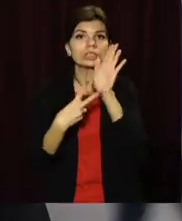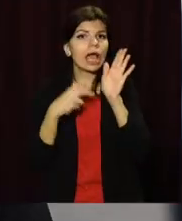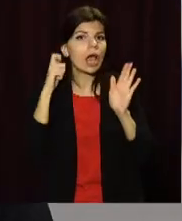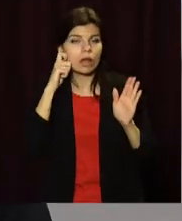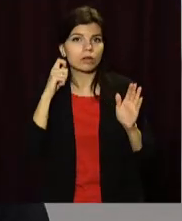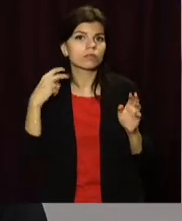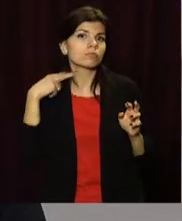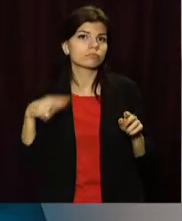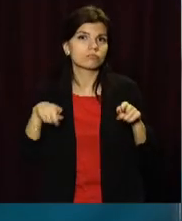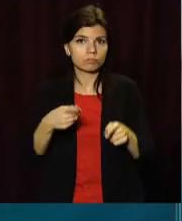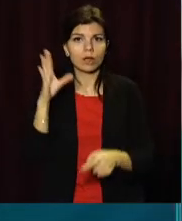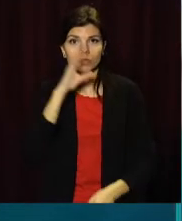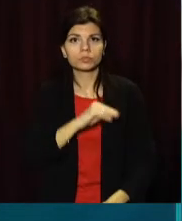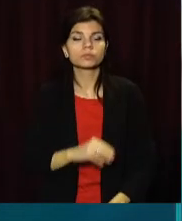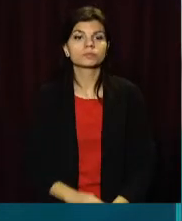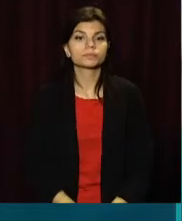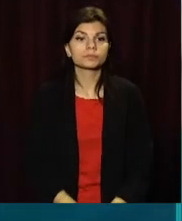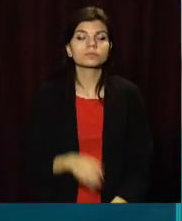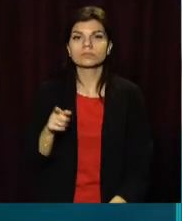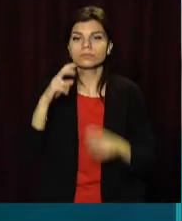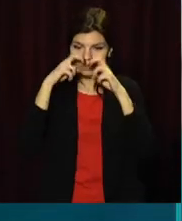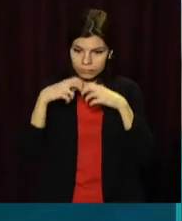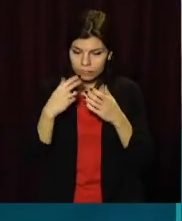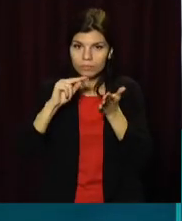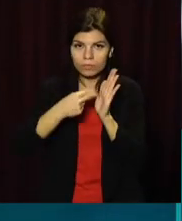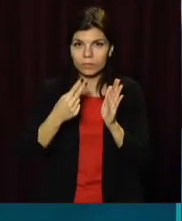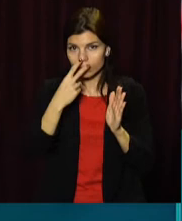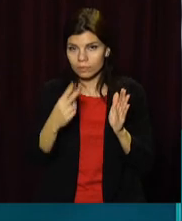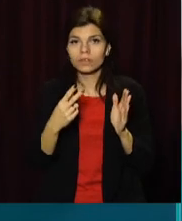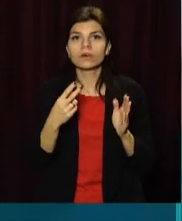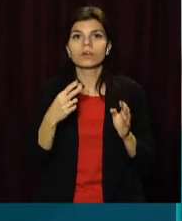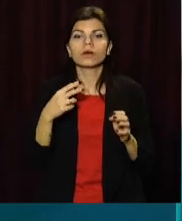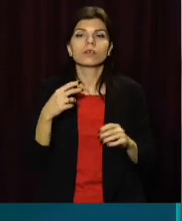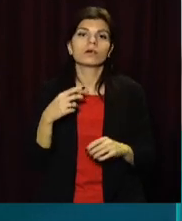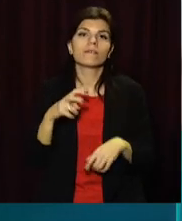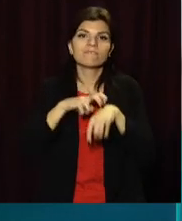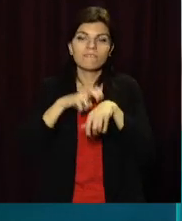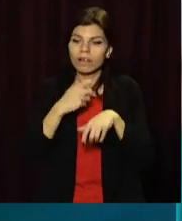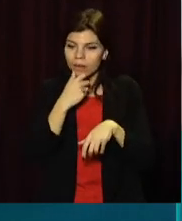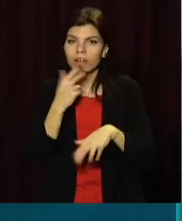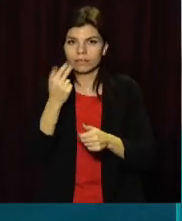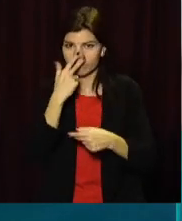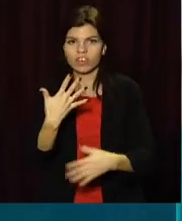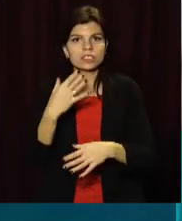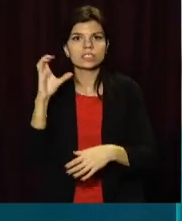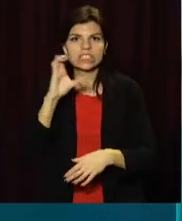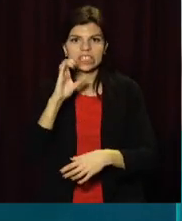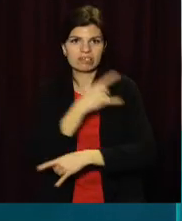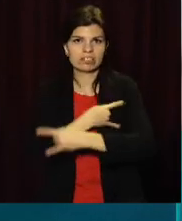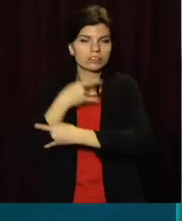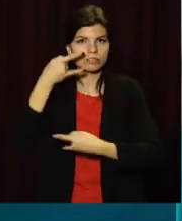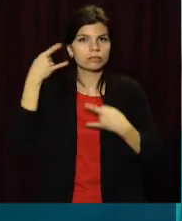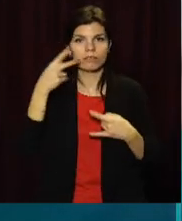Згідно довідки судово-медичної експертизи, на тілі хлопчика було виявлено чисельні побої.